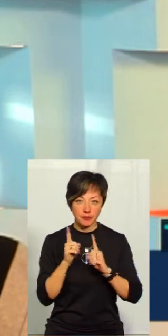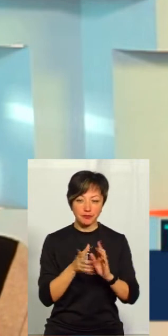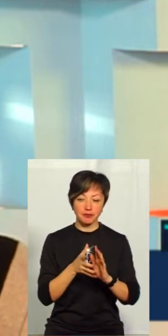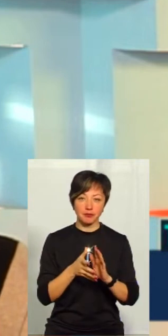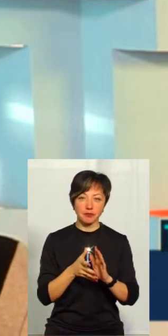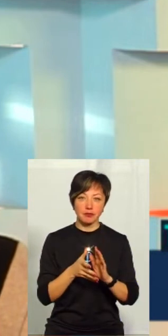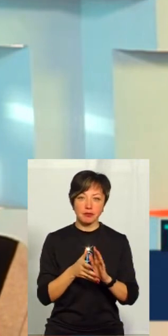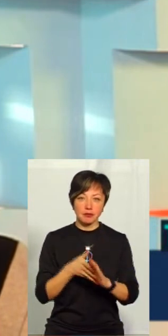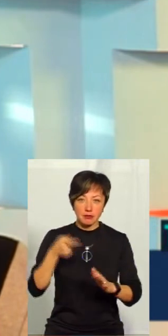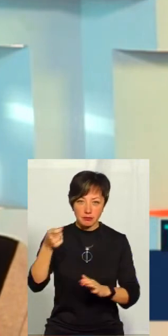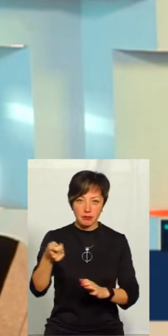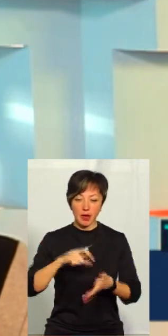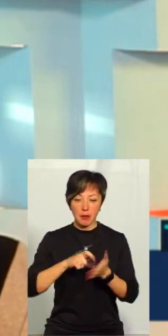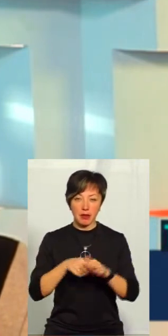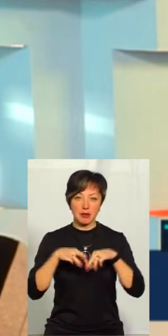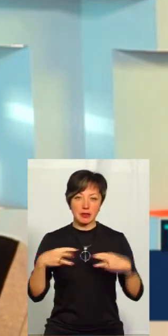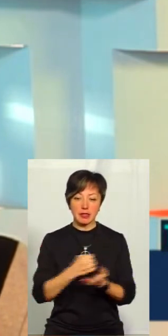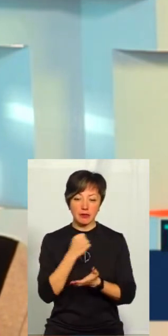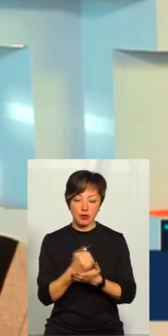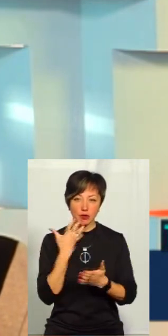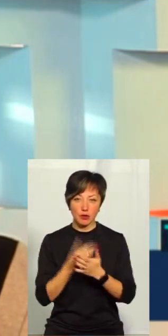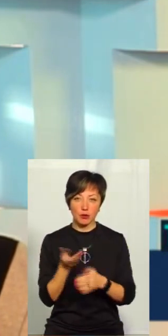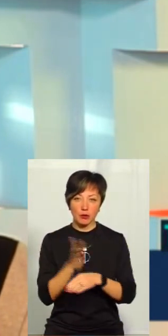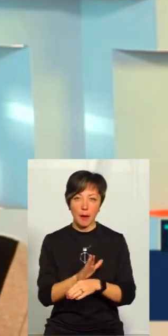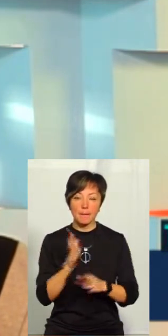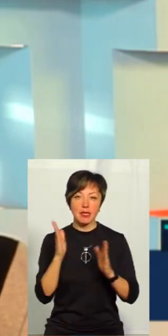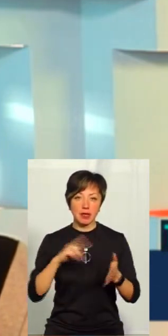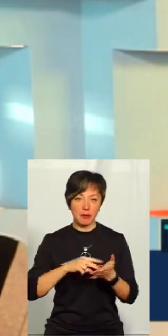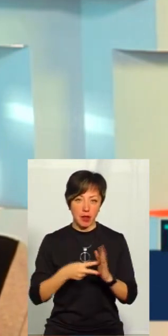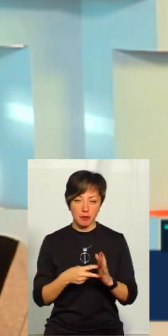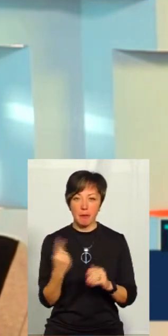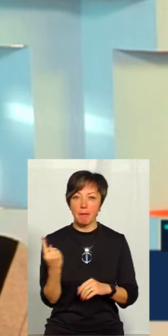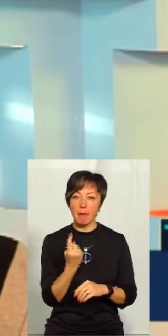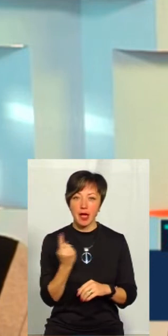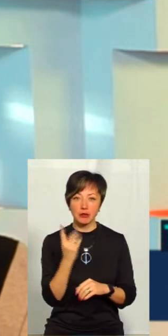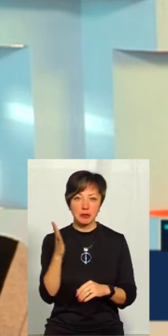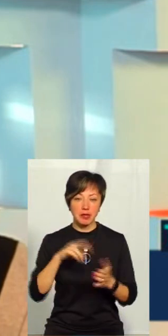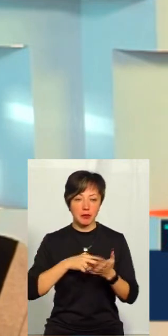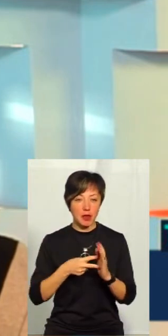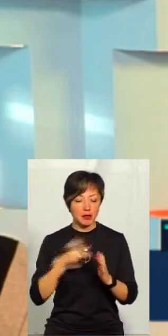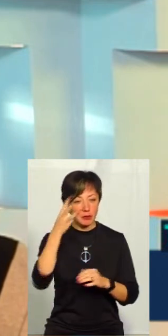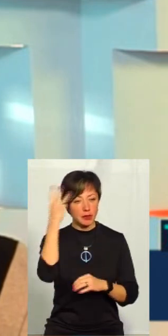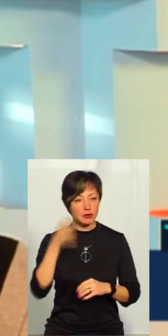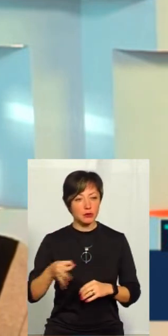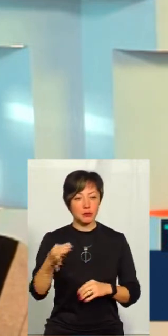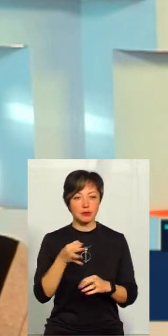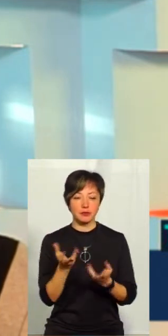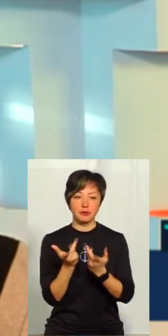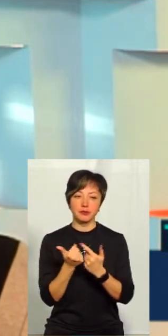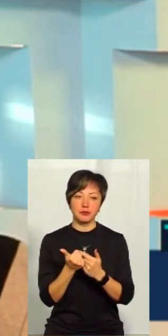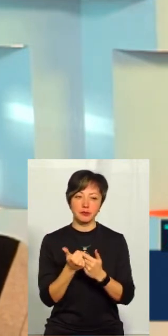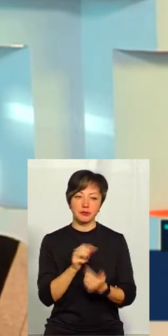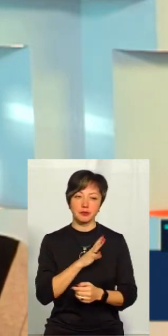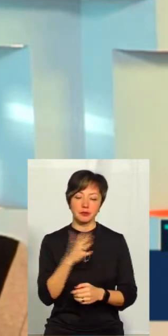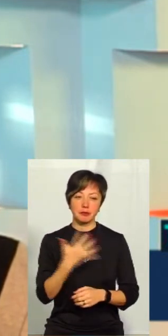схвалювала, Кабінет міністрів затверджував своїм розпорядженням перспективних планів. Перший перспективний план Хмельницької області налічував